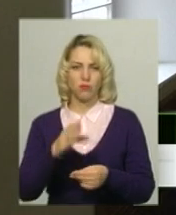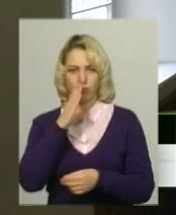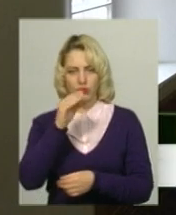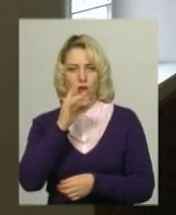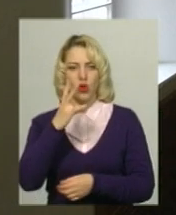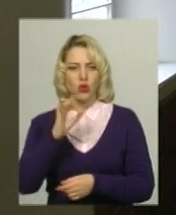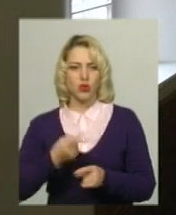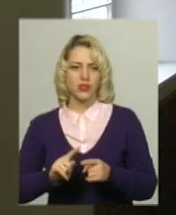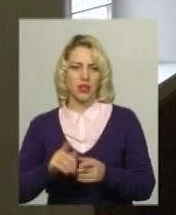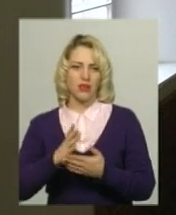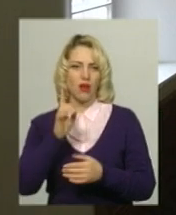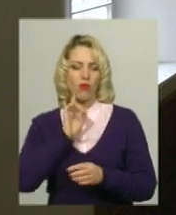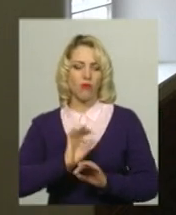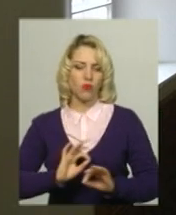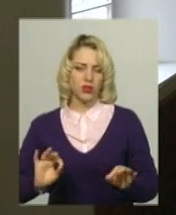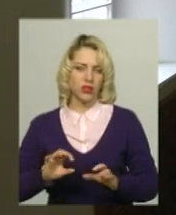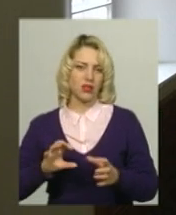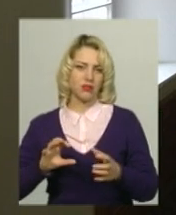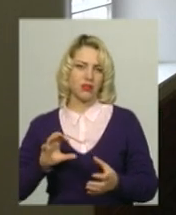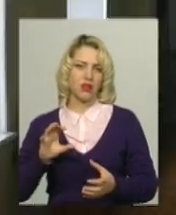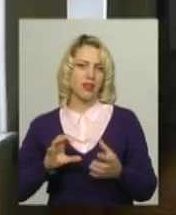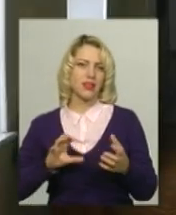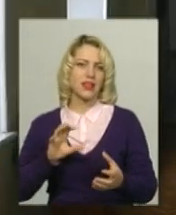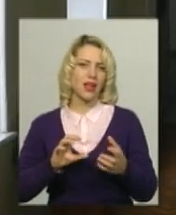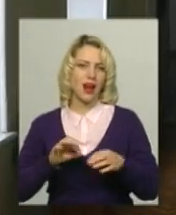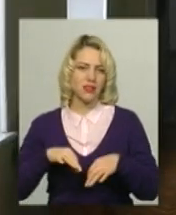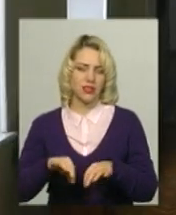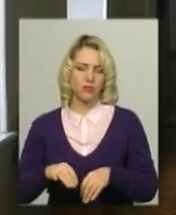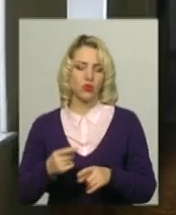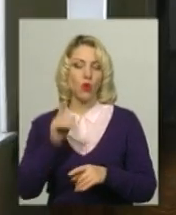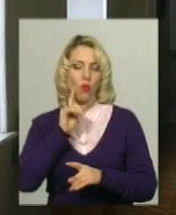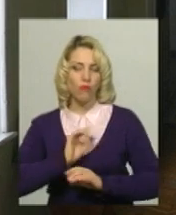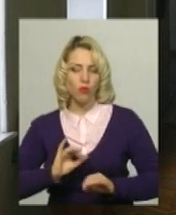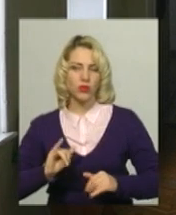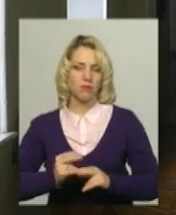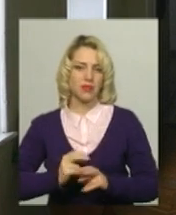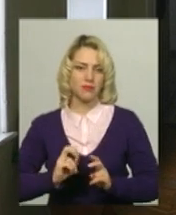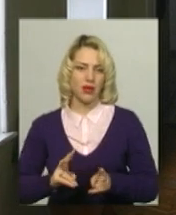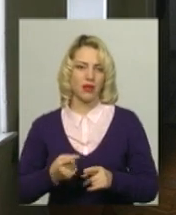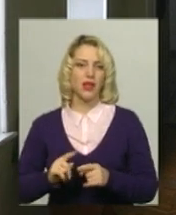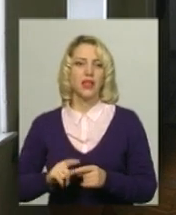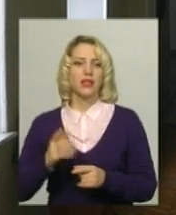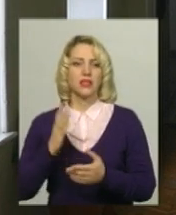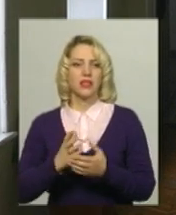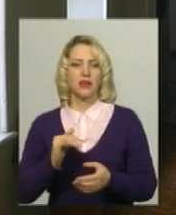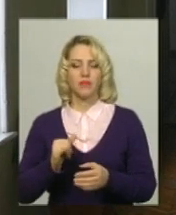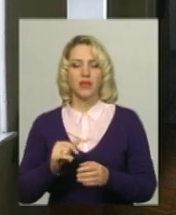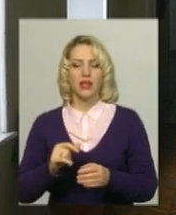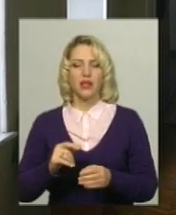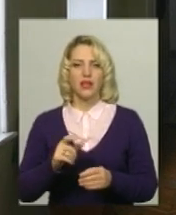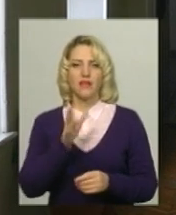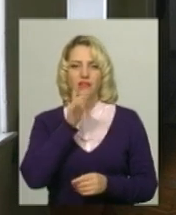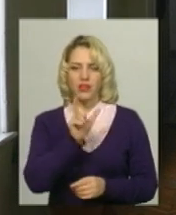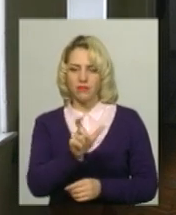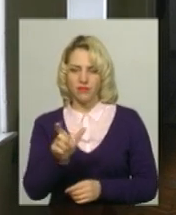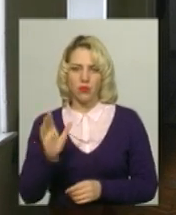Але це є комфортний транспорт, це є комфорт і це є безпека. Щодо інтервалу, то звичайно, на той великий автобус, щоб інтервал був